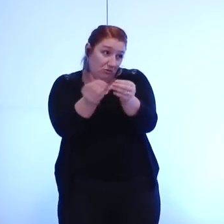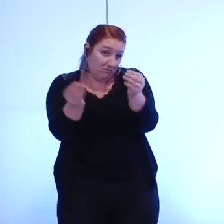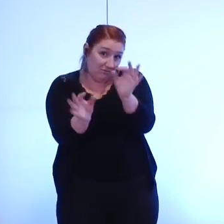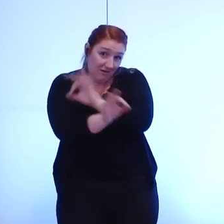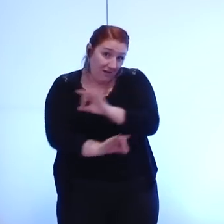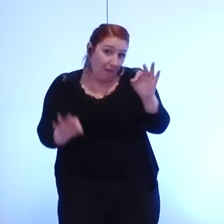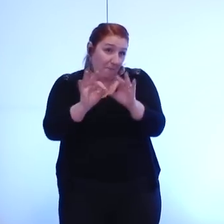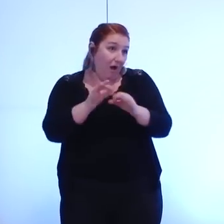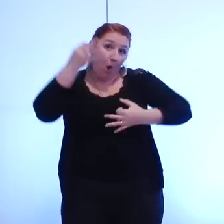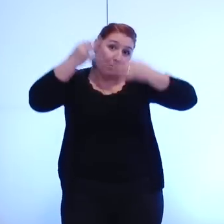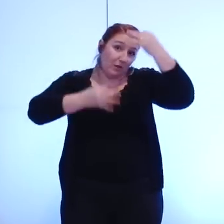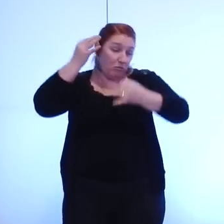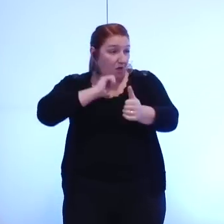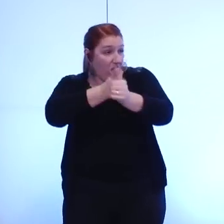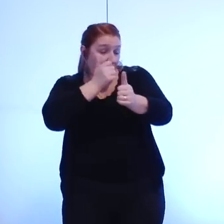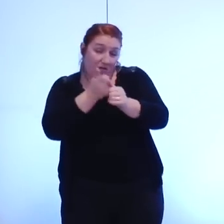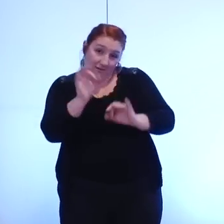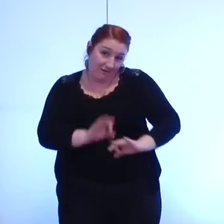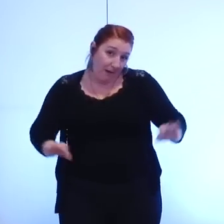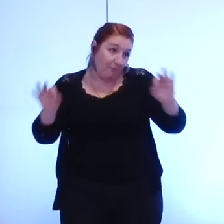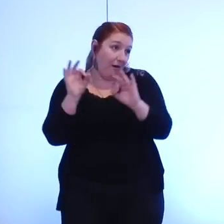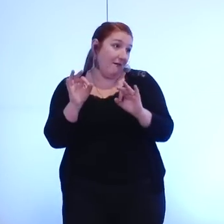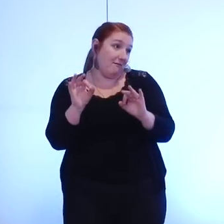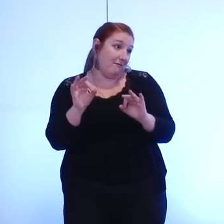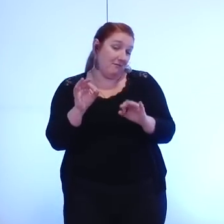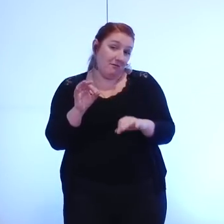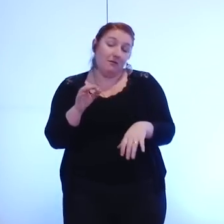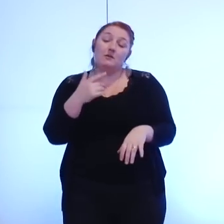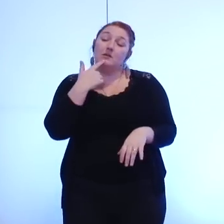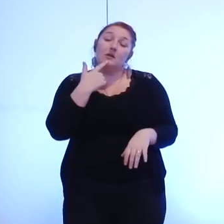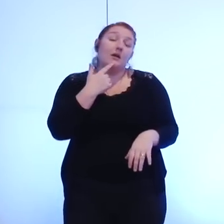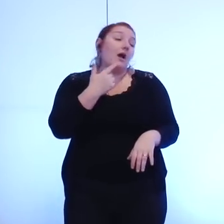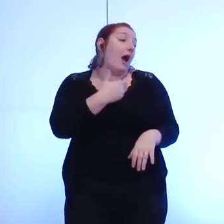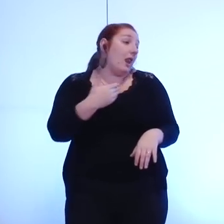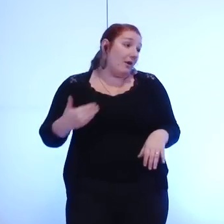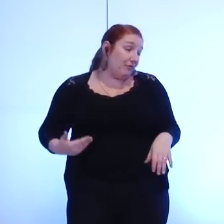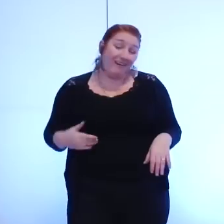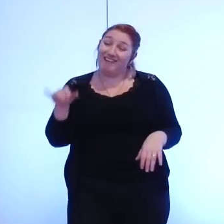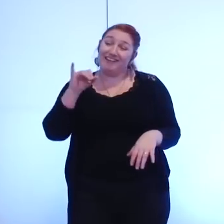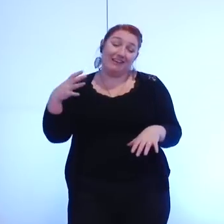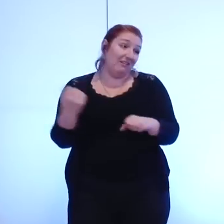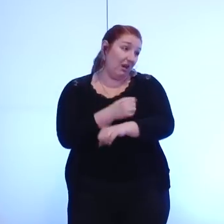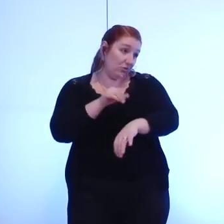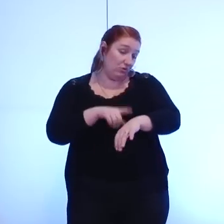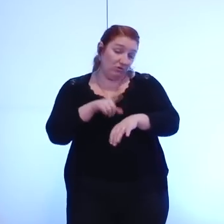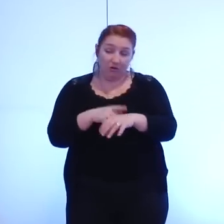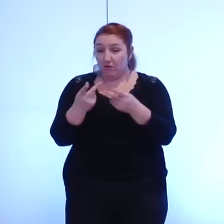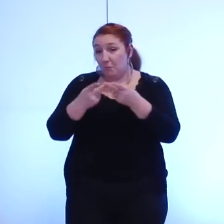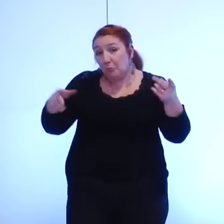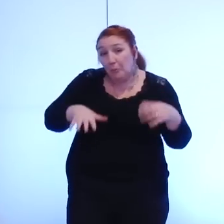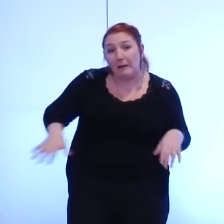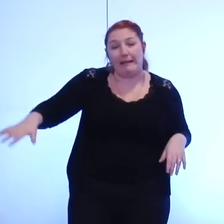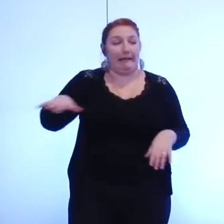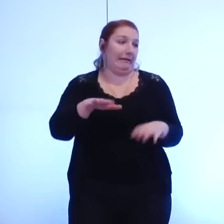tribunaux et à la fin et bien c'est la collectivité publique qui gagne du temps et qui gagne de l'argent